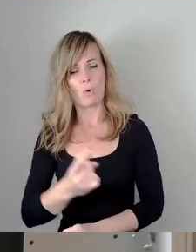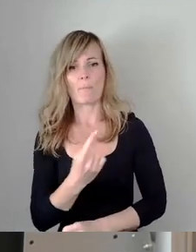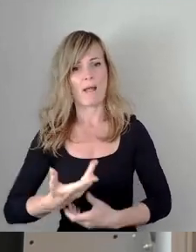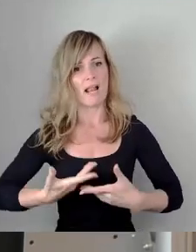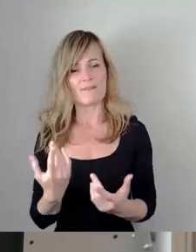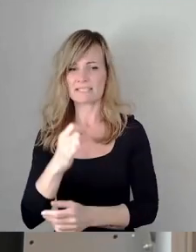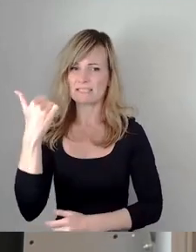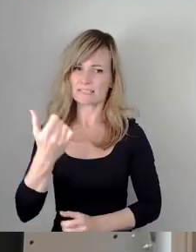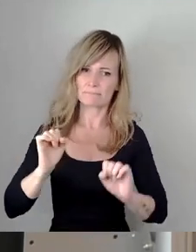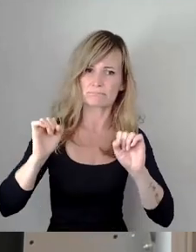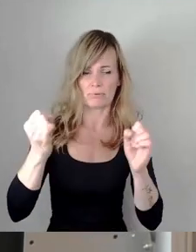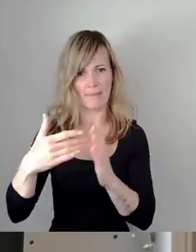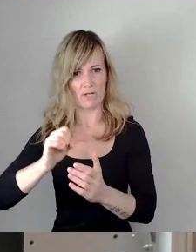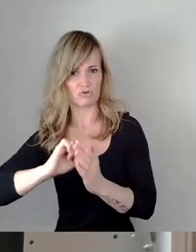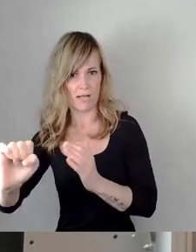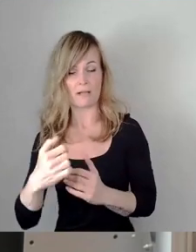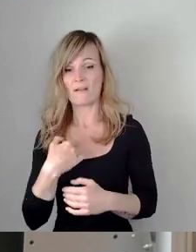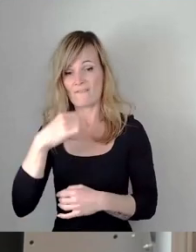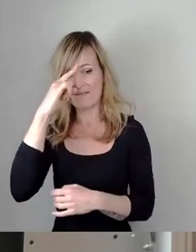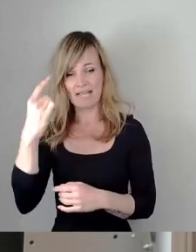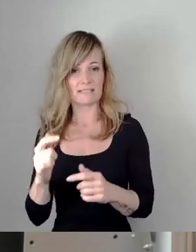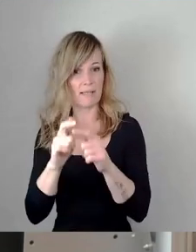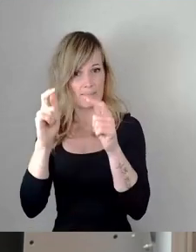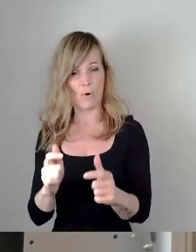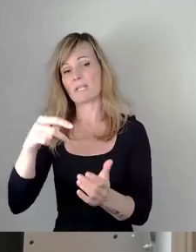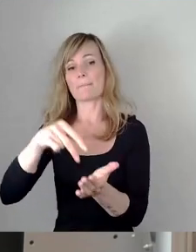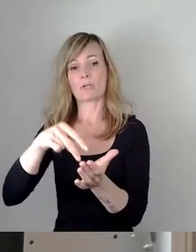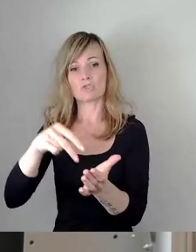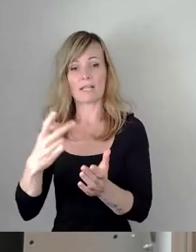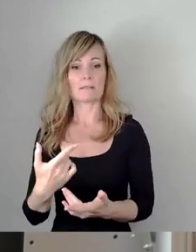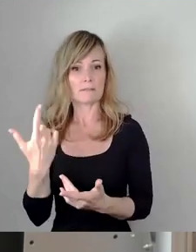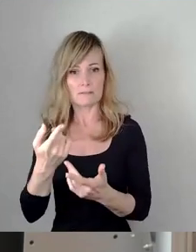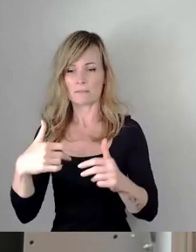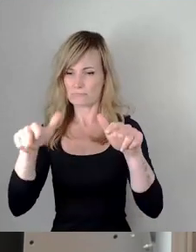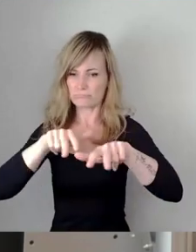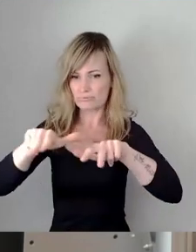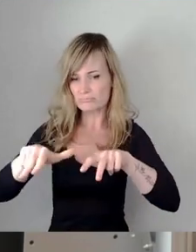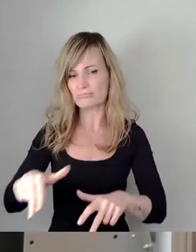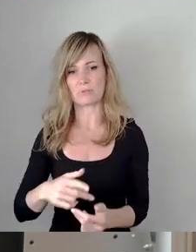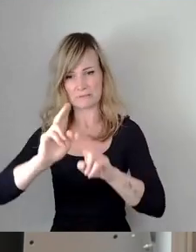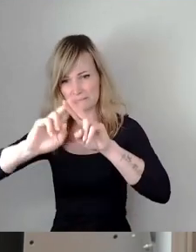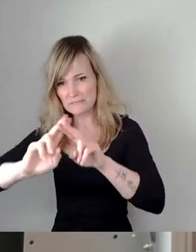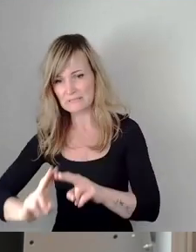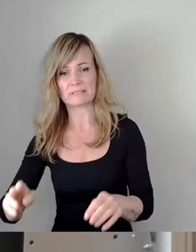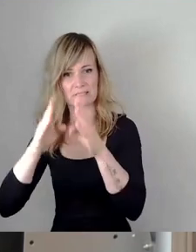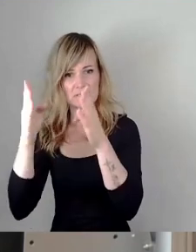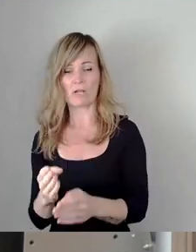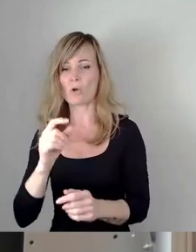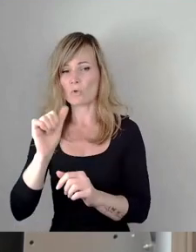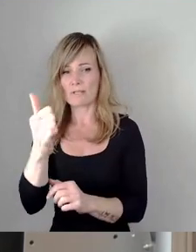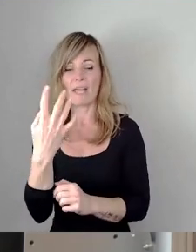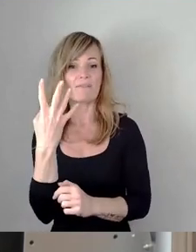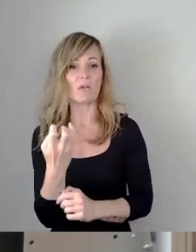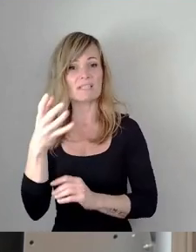alle wissen, der Gebäudebestand, das Bauen und das Betreiben von Gebäuden verursacht 40 Prozent circa des weltweiten CO2